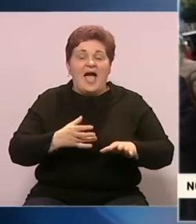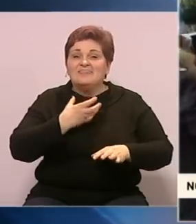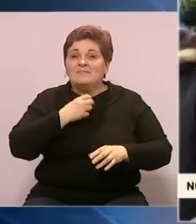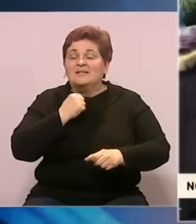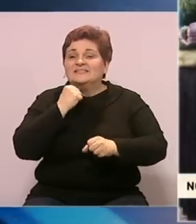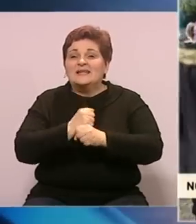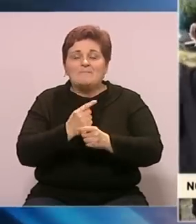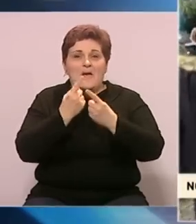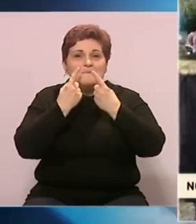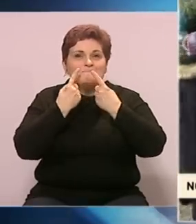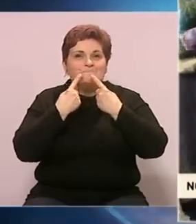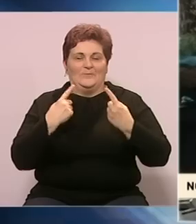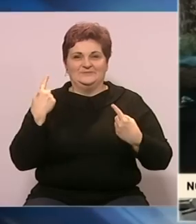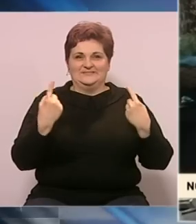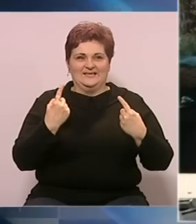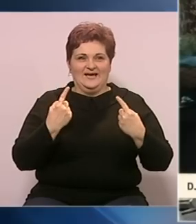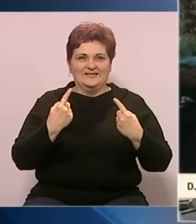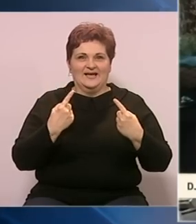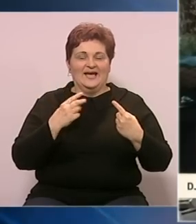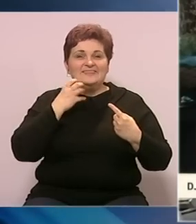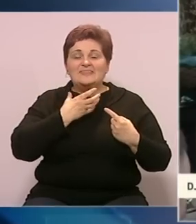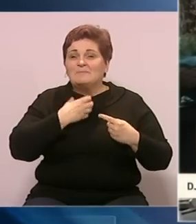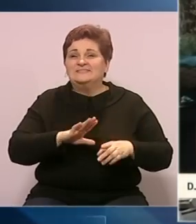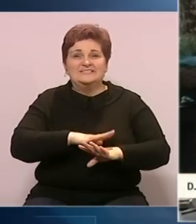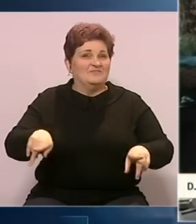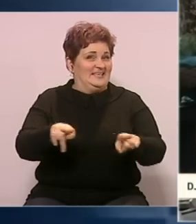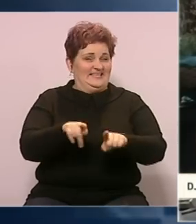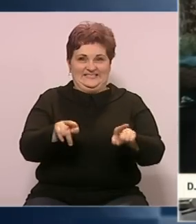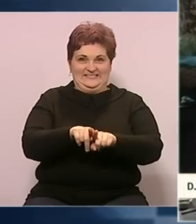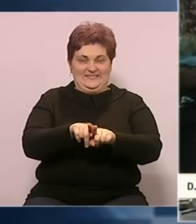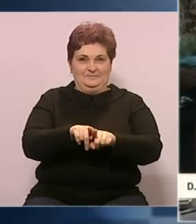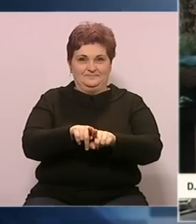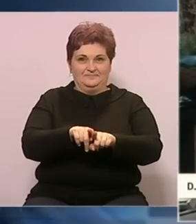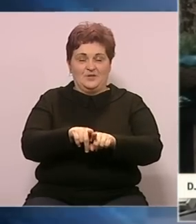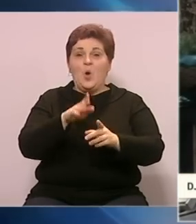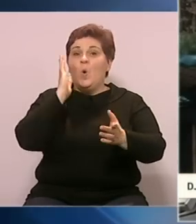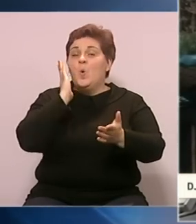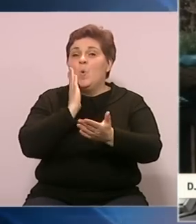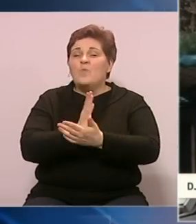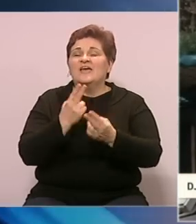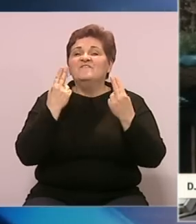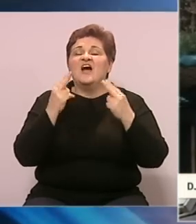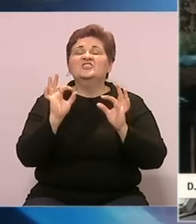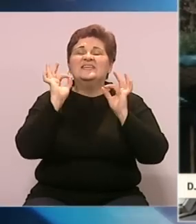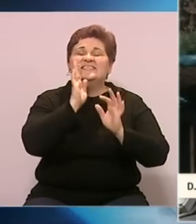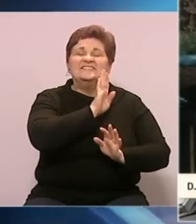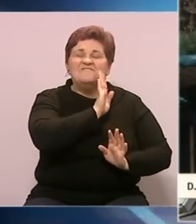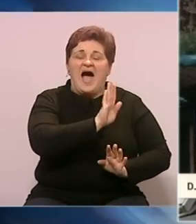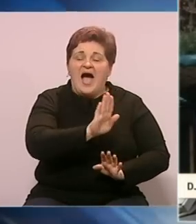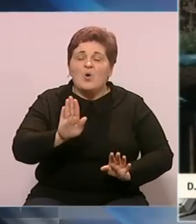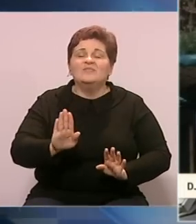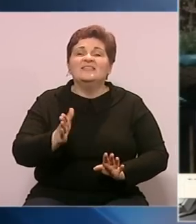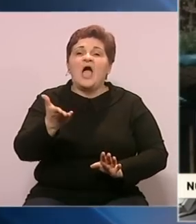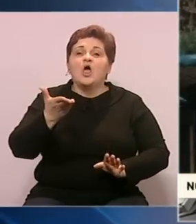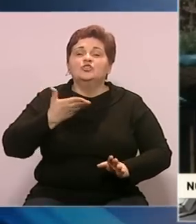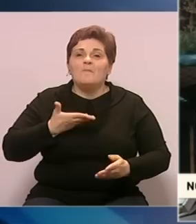napravio posebnu atmosferu. Za djeda Mraza su svi isti, uvijek su svi isti i uvijek je bitno da svako dijete dobije